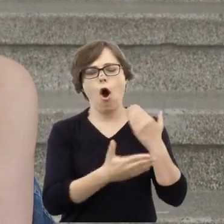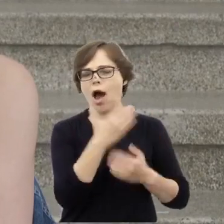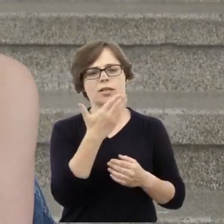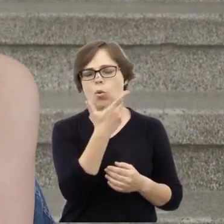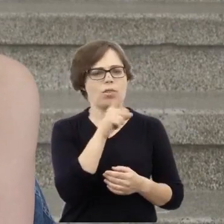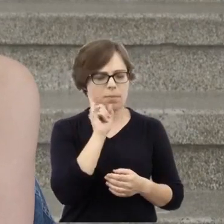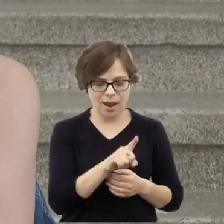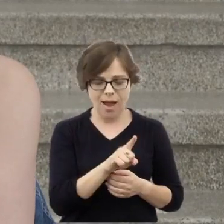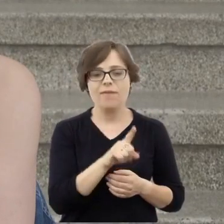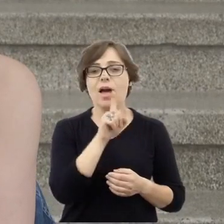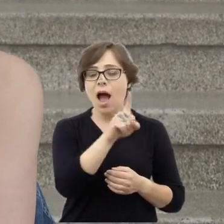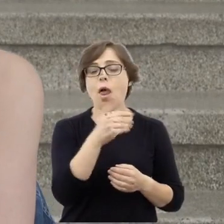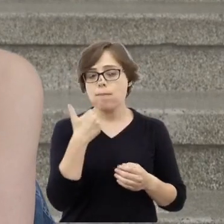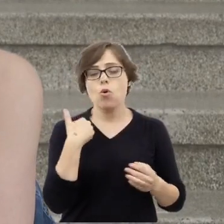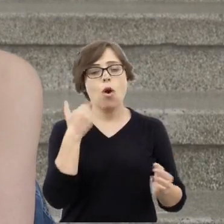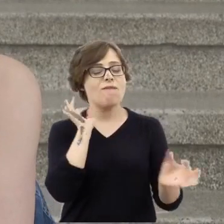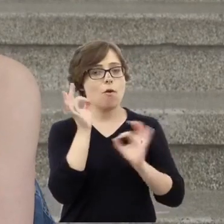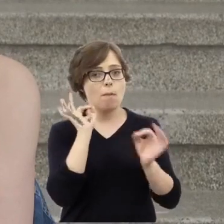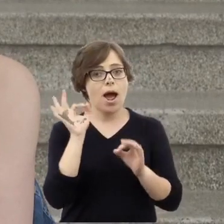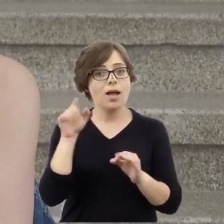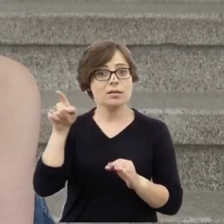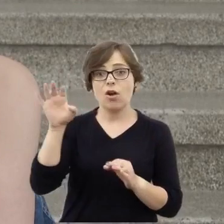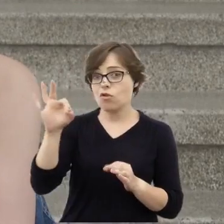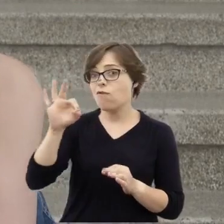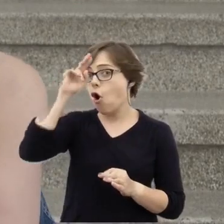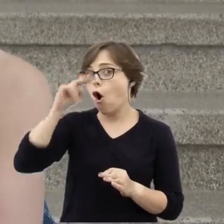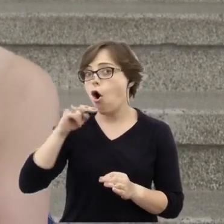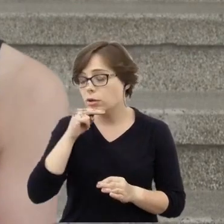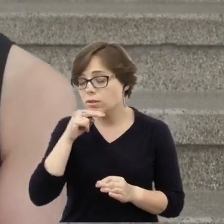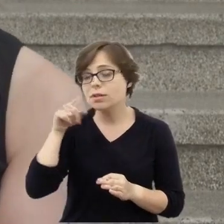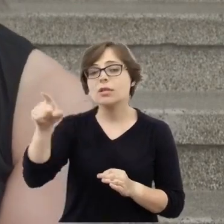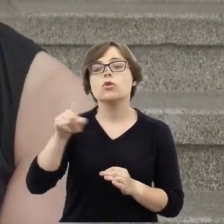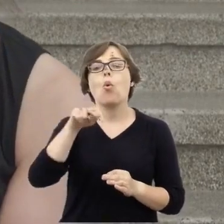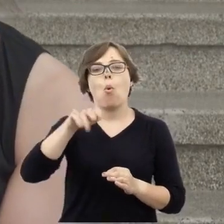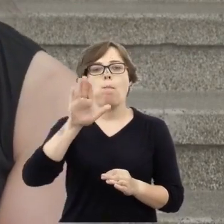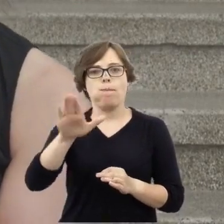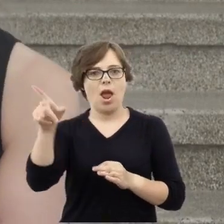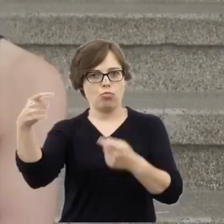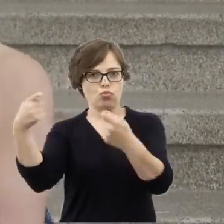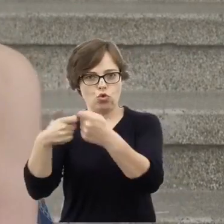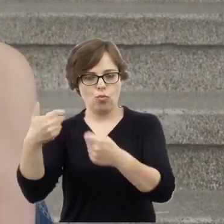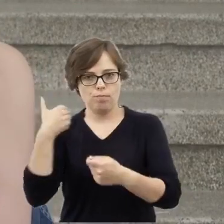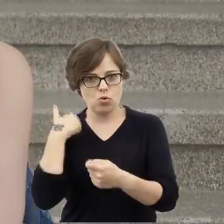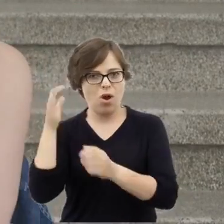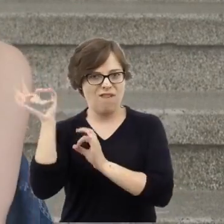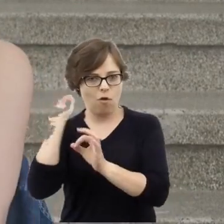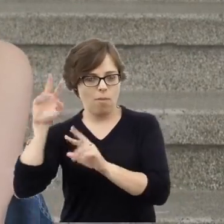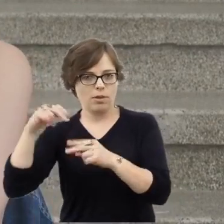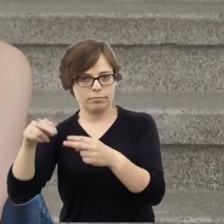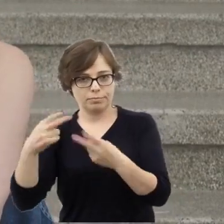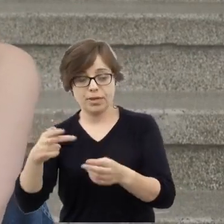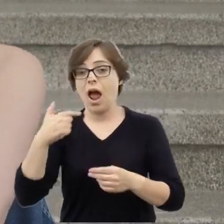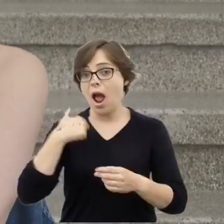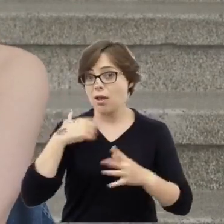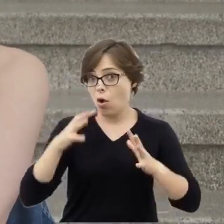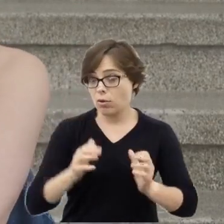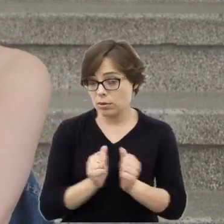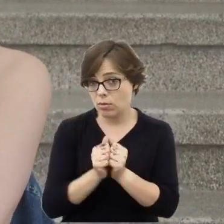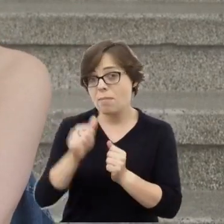UB. Ja odkryłam, że nazwisko Błaszczyk nosił również